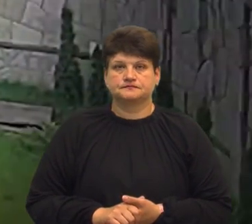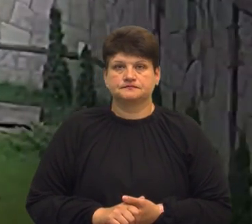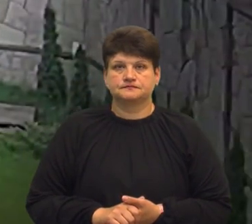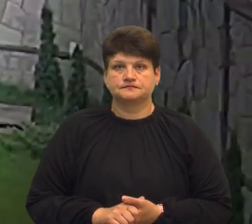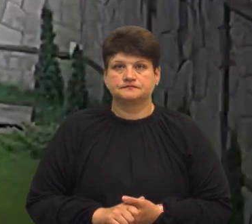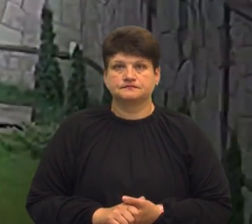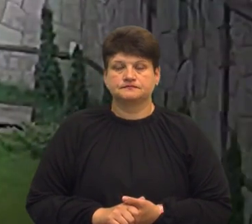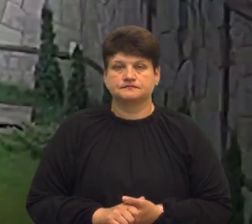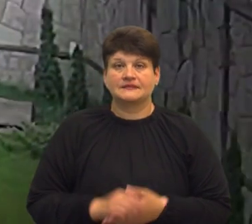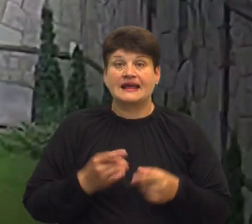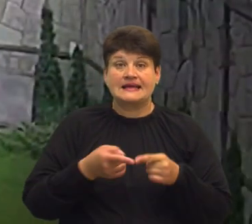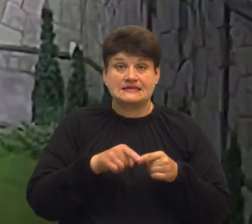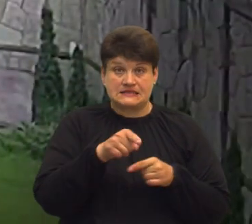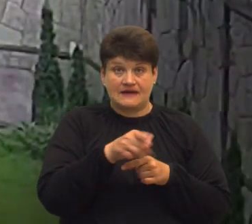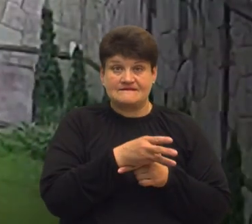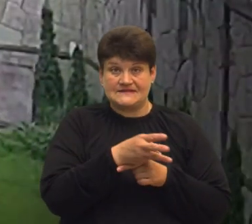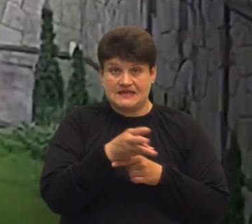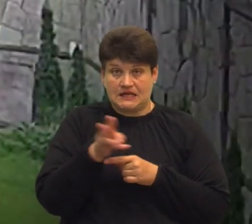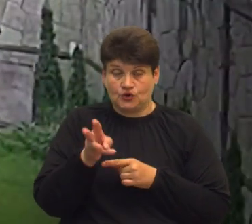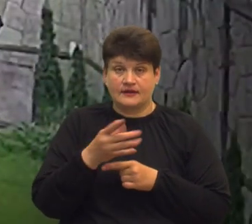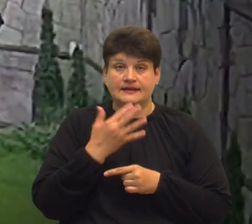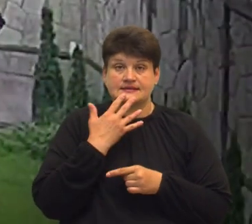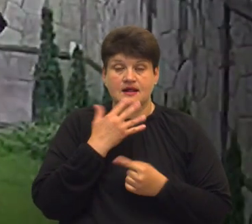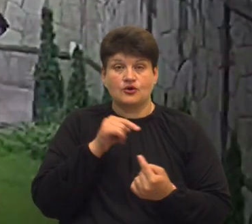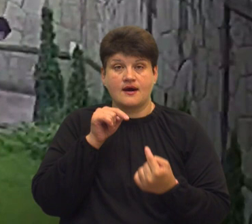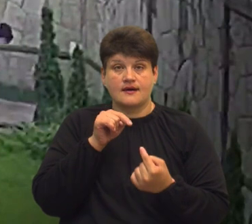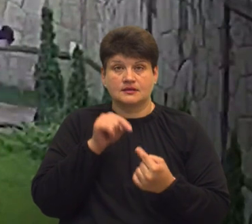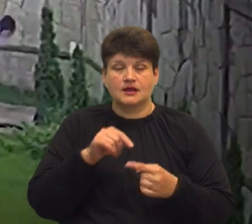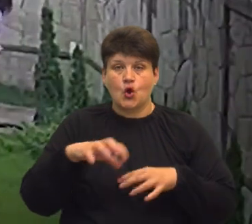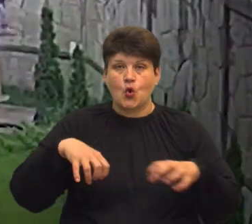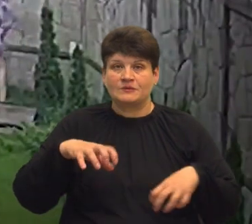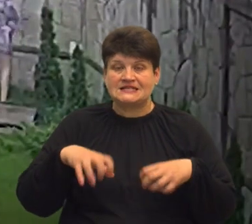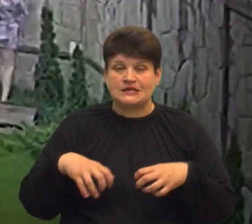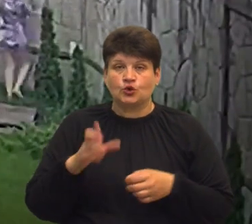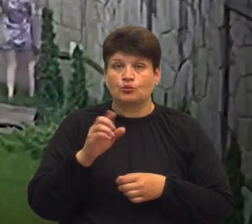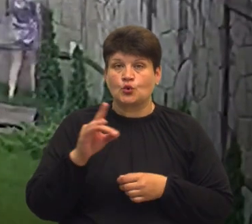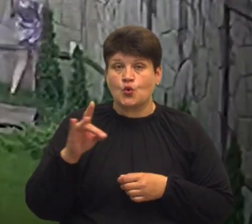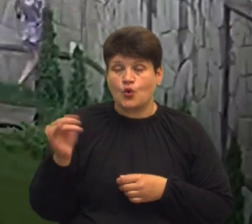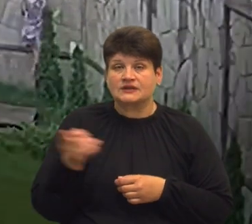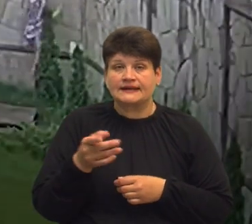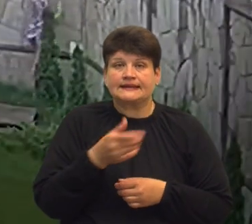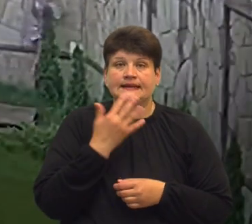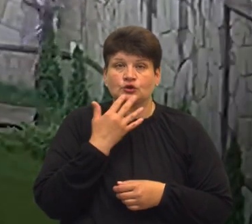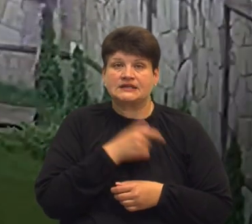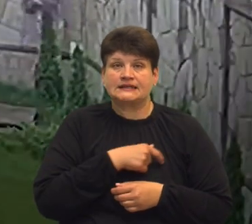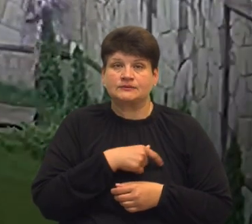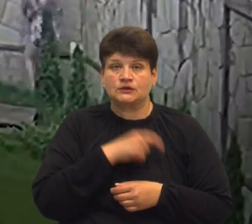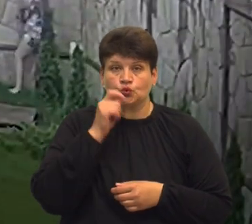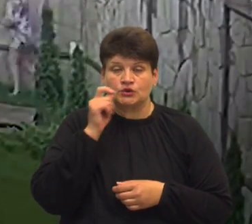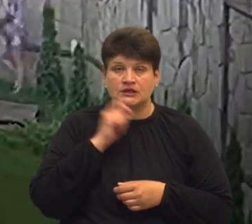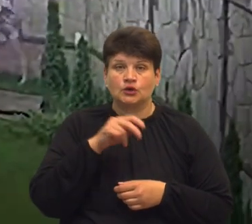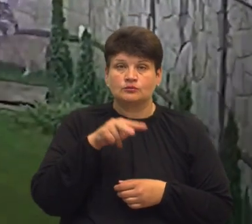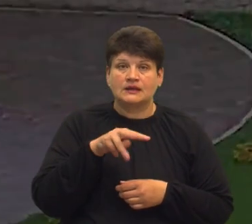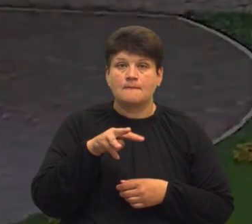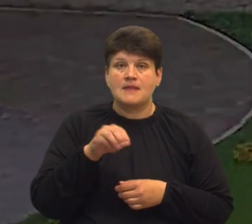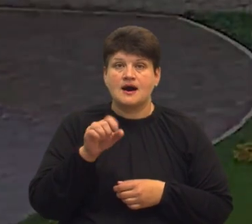Це відео Національного антикорупційного бюро, на якому, за інформацією відомства, народна депутатка України Людмила Марченко викидає